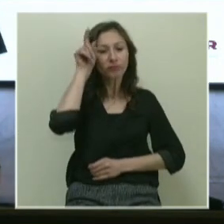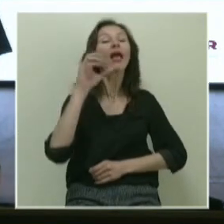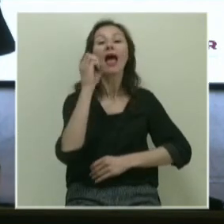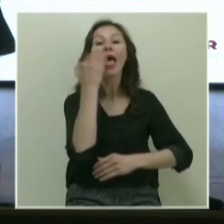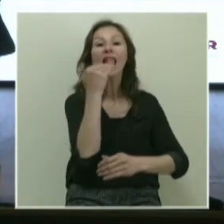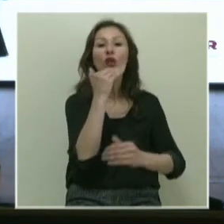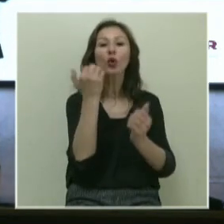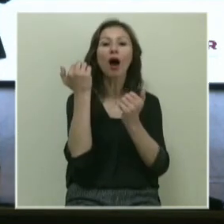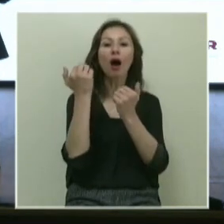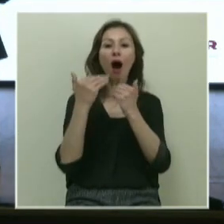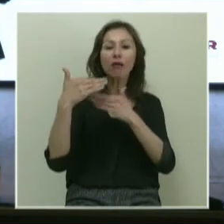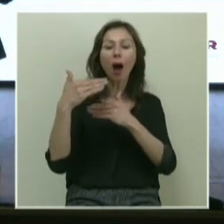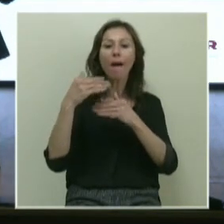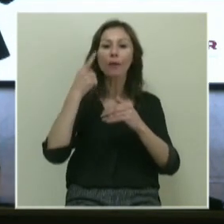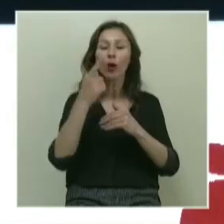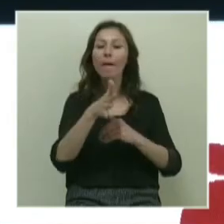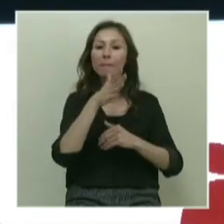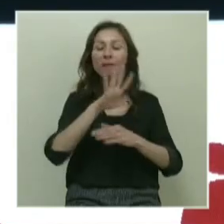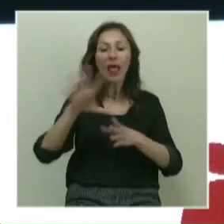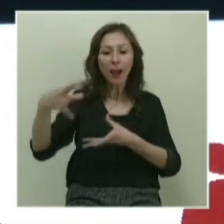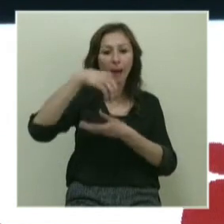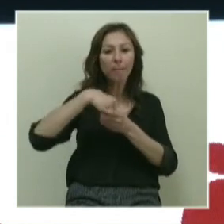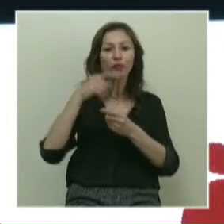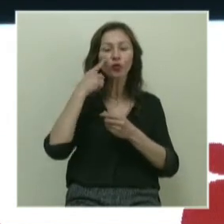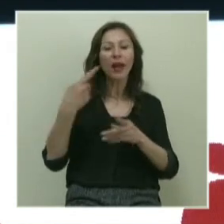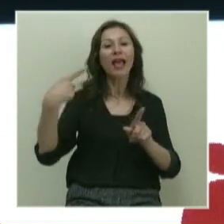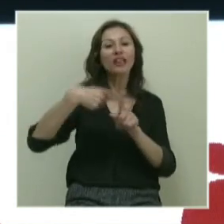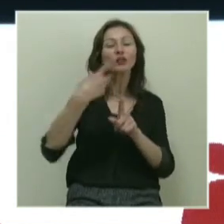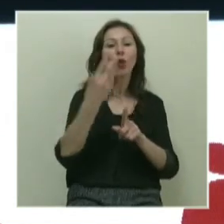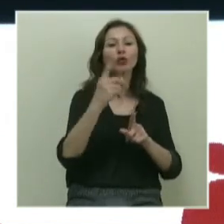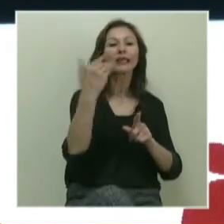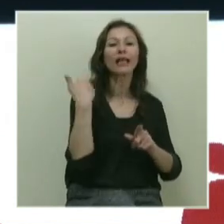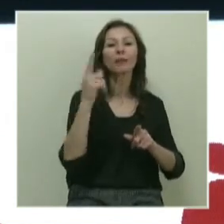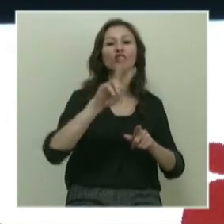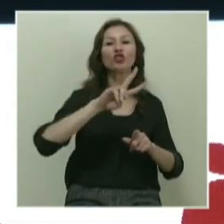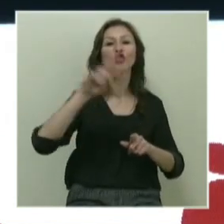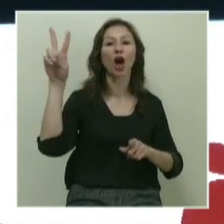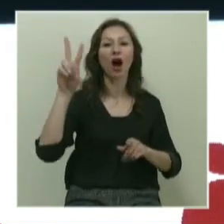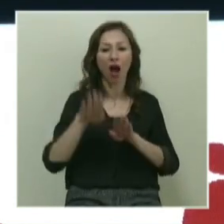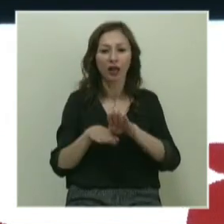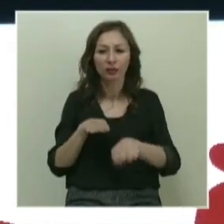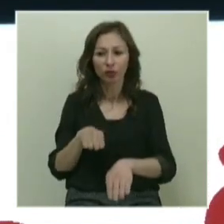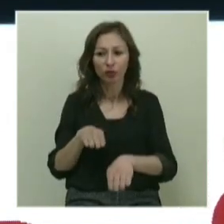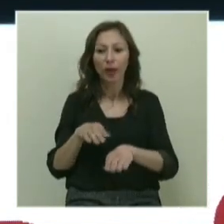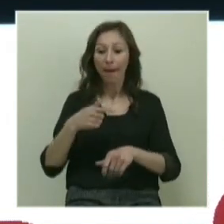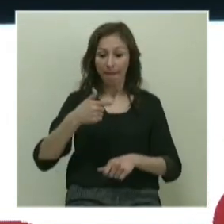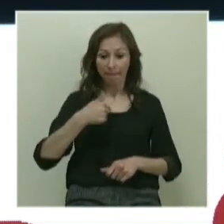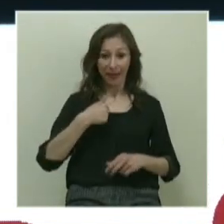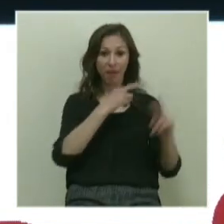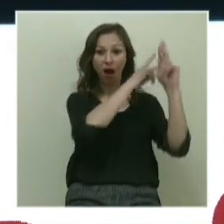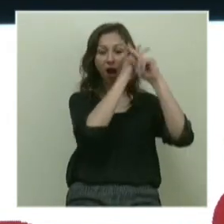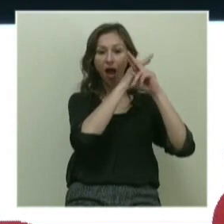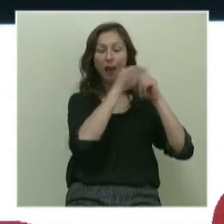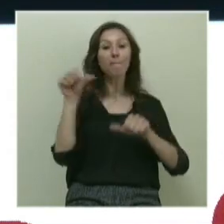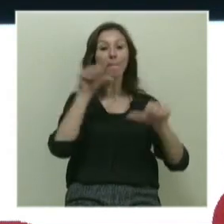Elektronik ara birimle donatılabilir her şeyin etkileşime girdiği yeni bir çağa adım atıyoruz. Benim hayalim